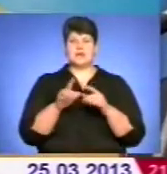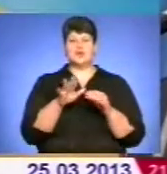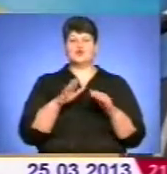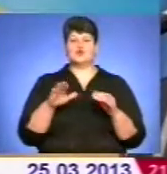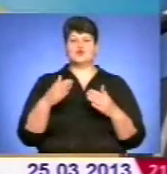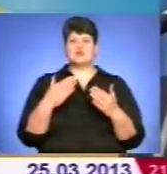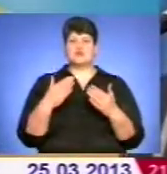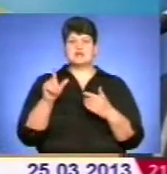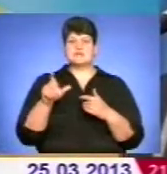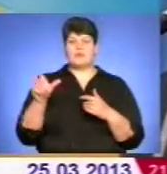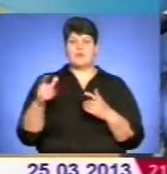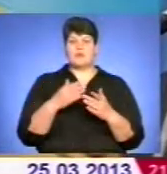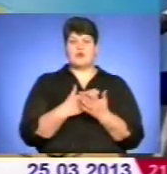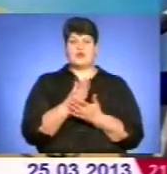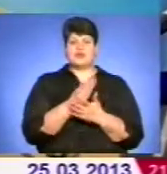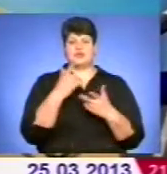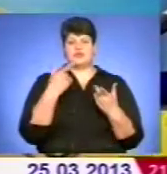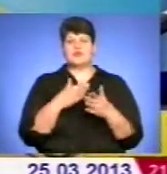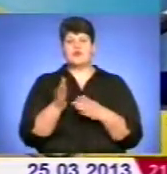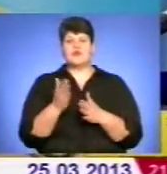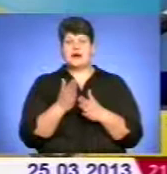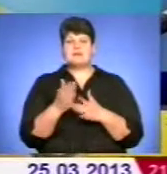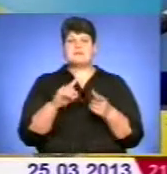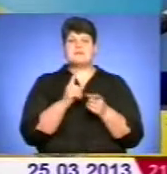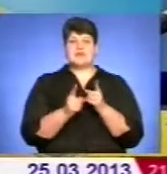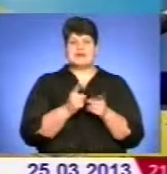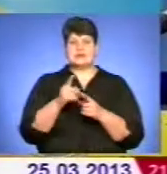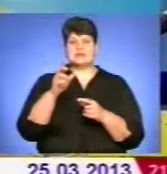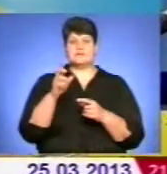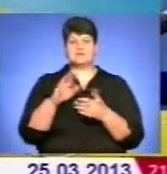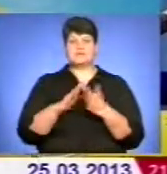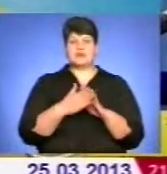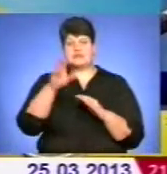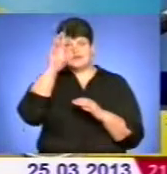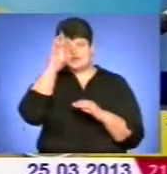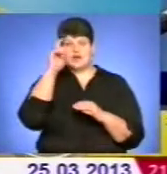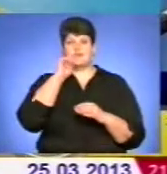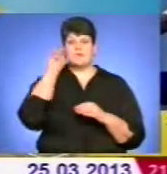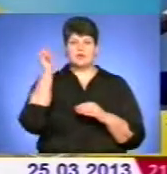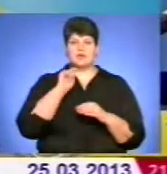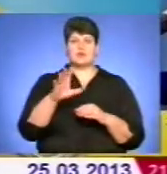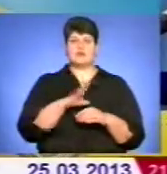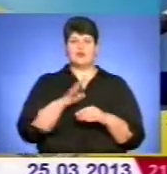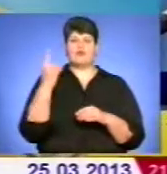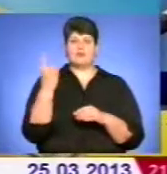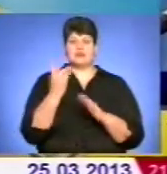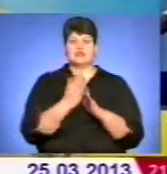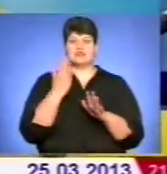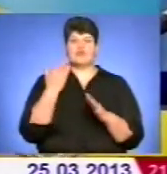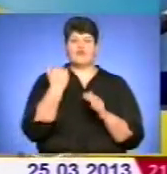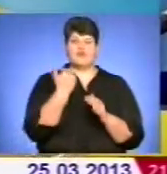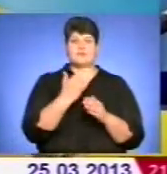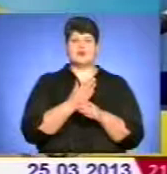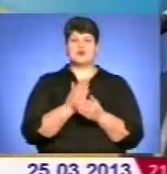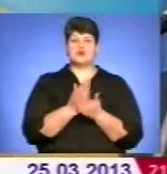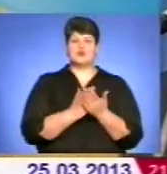формації, мінялись ситуації в державі, в країні. Не просто було, в першу чергу, і вам, службі, зорієнтуватись